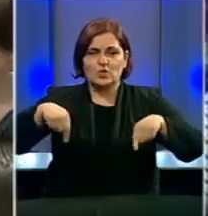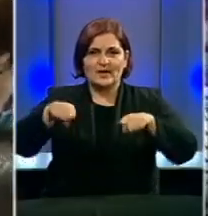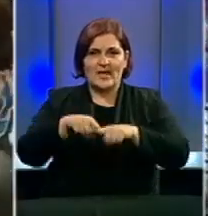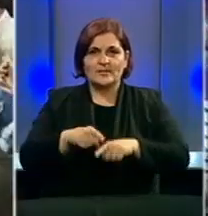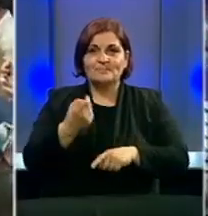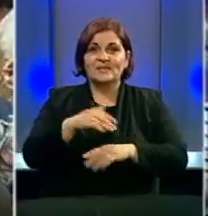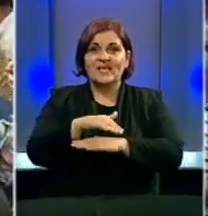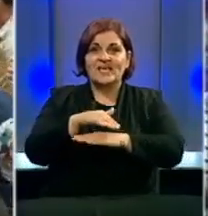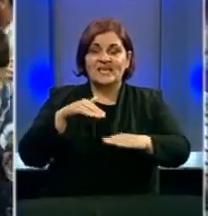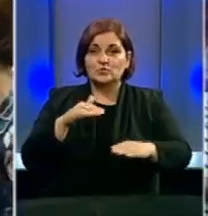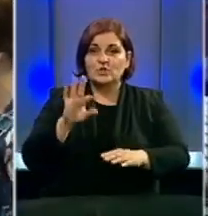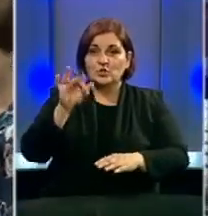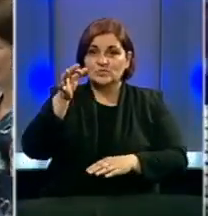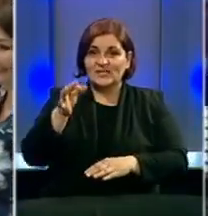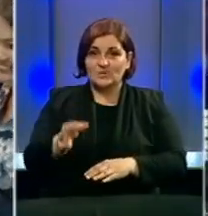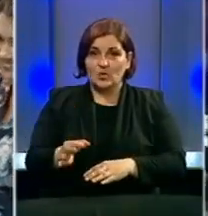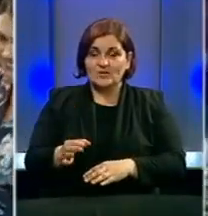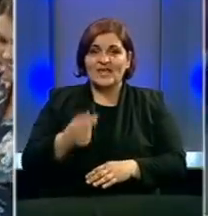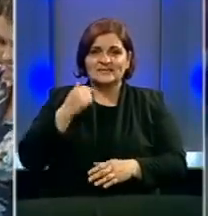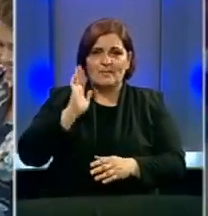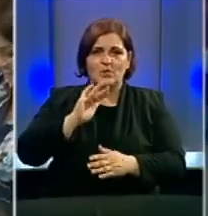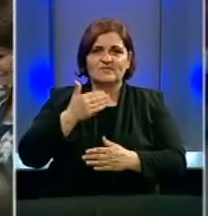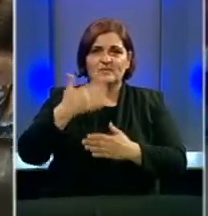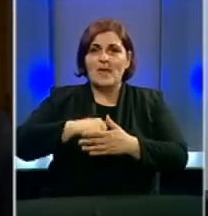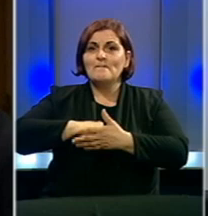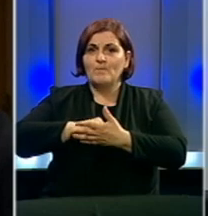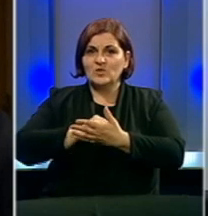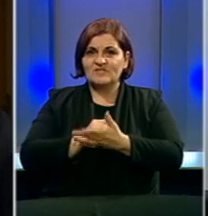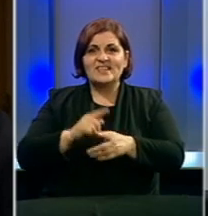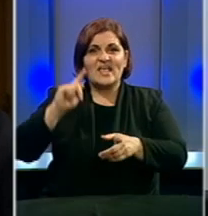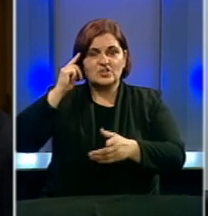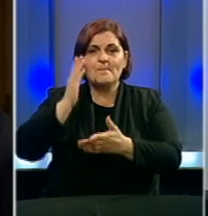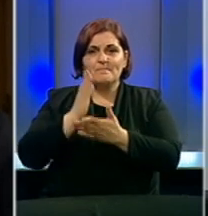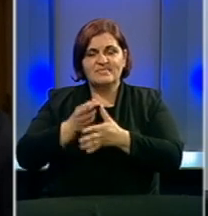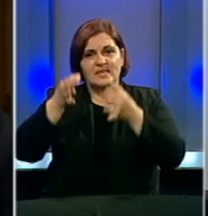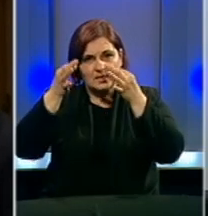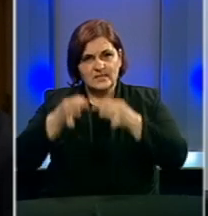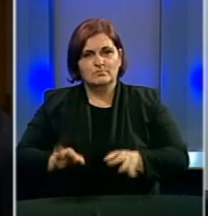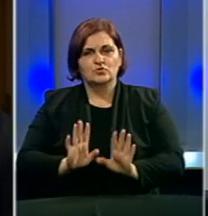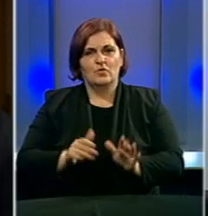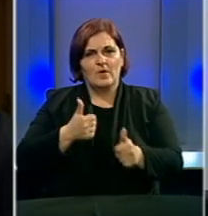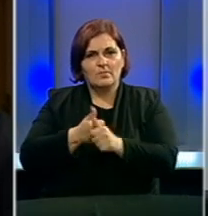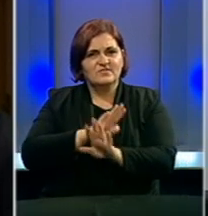naroda. X iz Skupštine Tuzlanskog kantona za BHRT potvrđuju da će mišljenje biti ispoštovano.